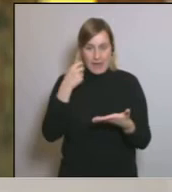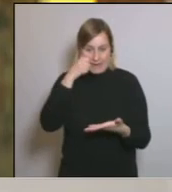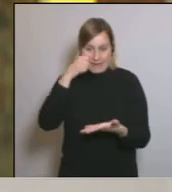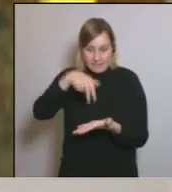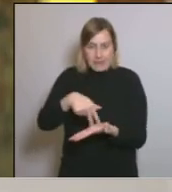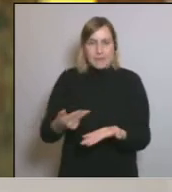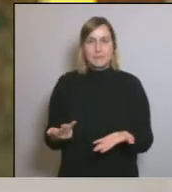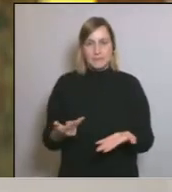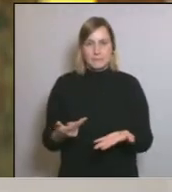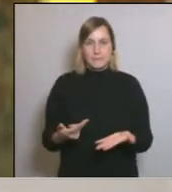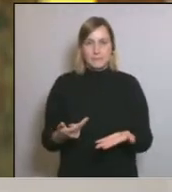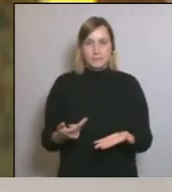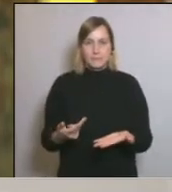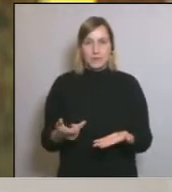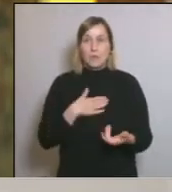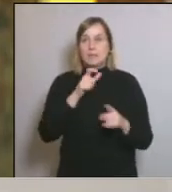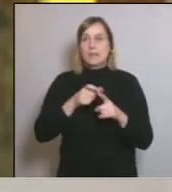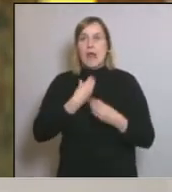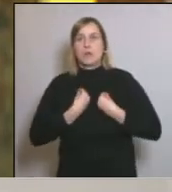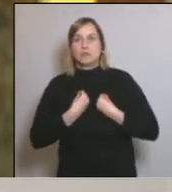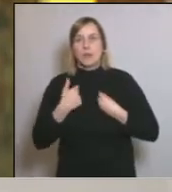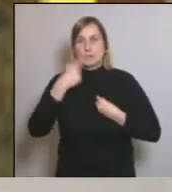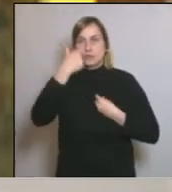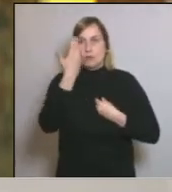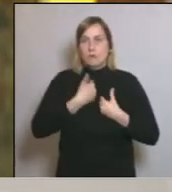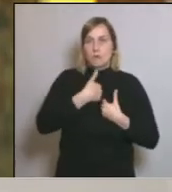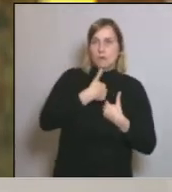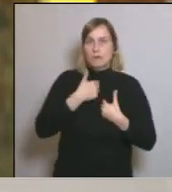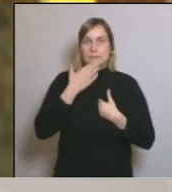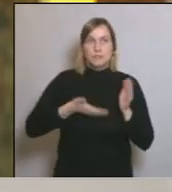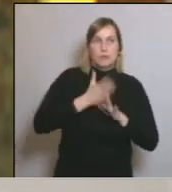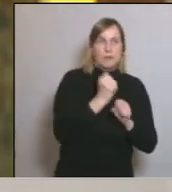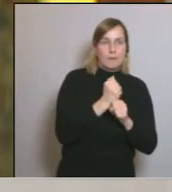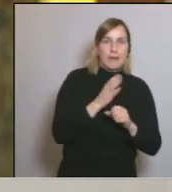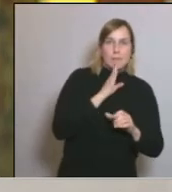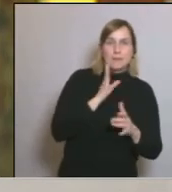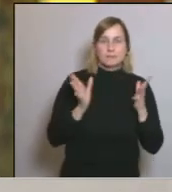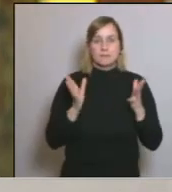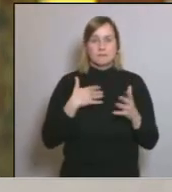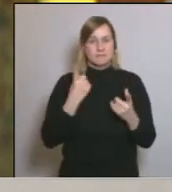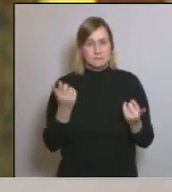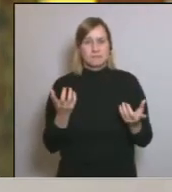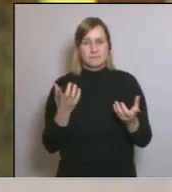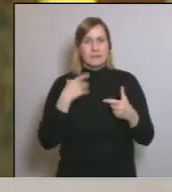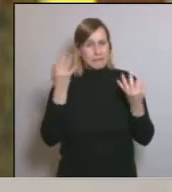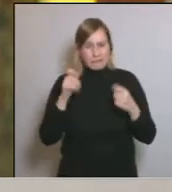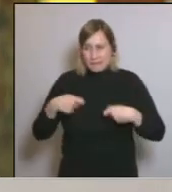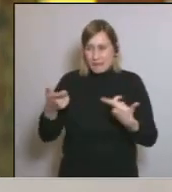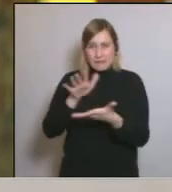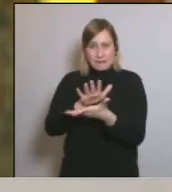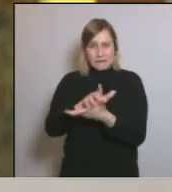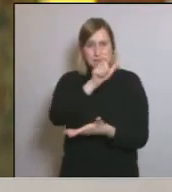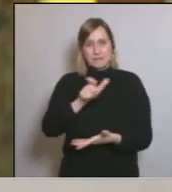no portar la gent a un punt d'angoixa de saber i ara jo què he fer perquè si no vaig a la feina què em passarà etcètera hem de donar aquesta tranquil·litat a la gent